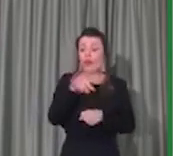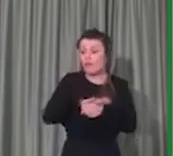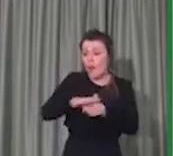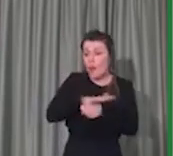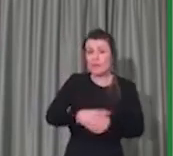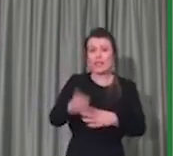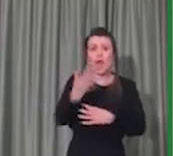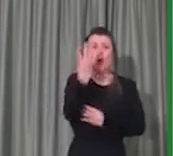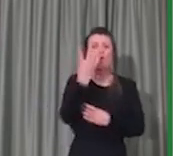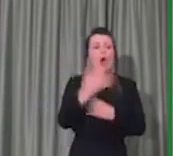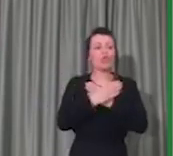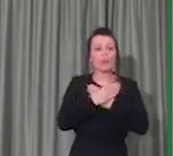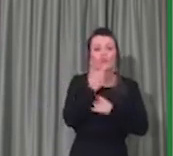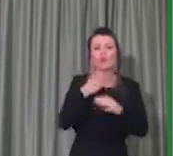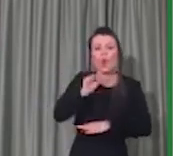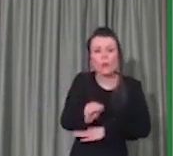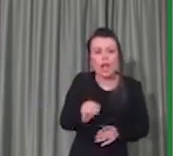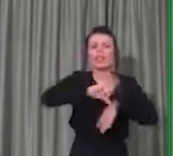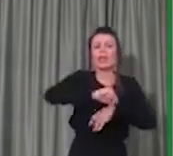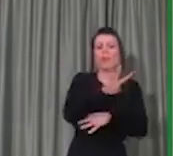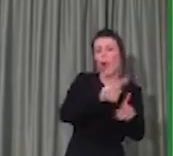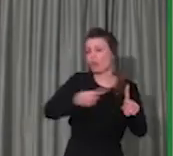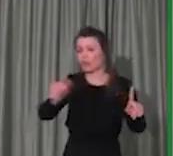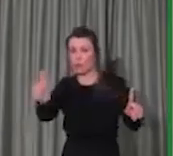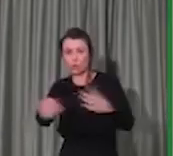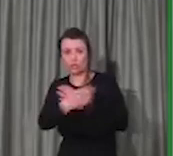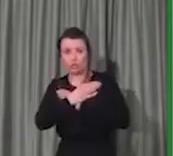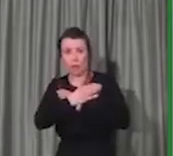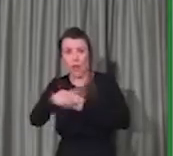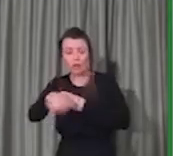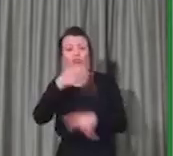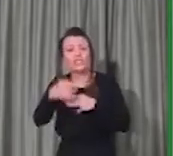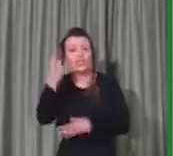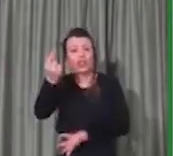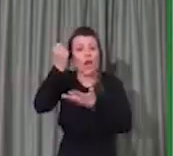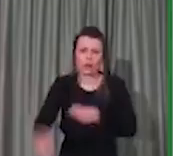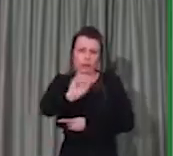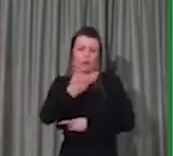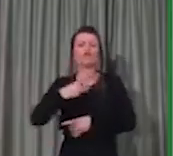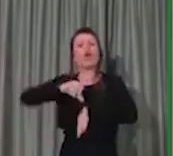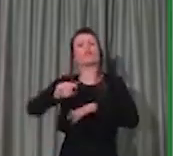non perde comunque la possibilità di avere il contributo perché ha tempo 90 giorni per poter richiedere l'attestazione non è Grazie.